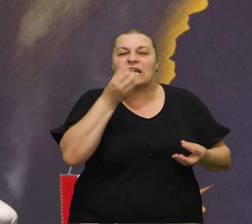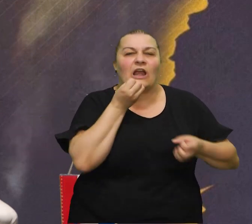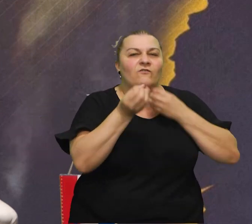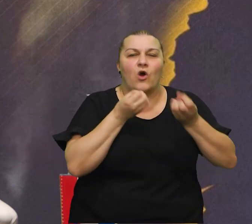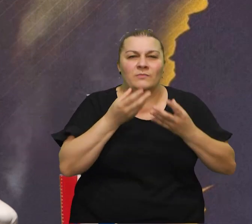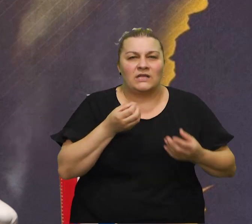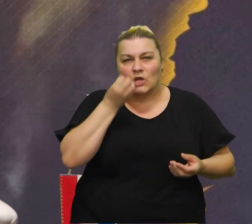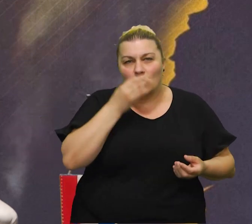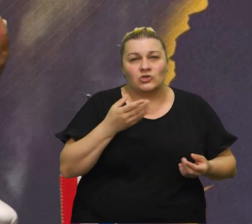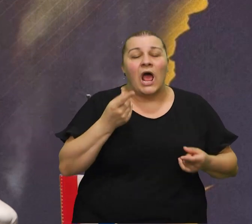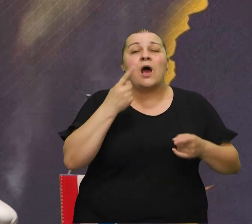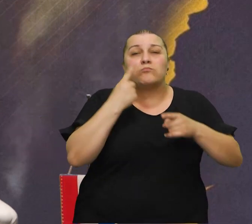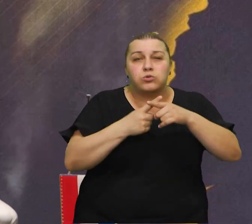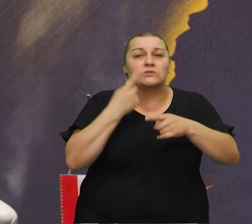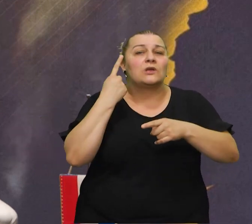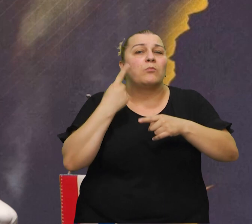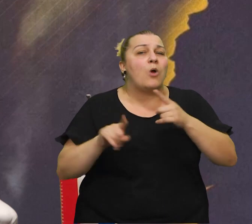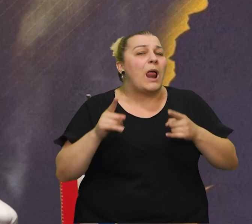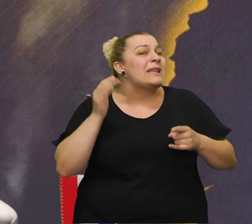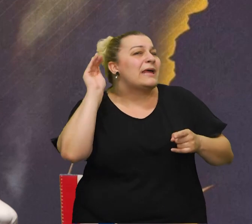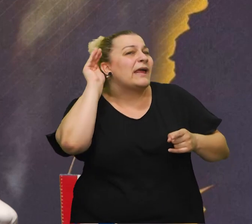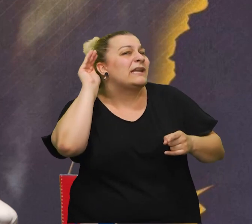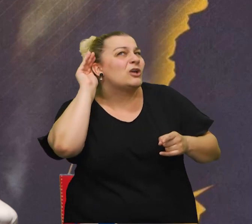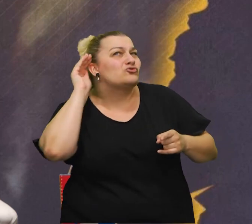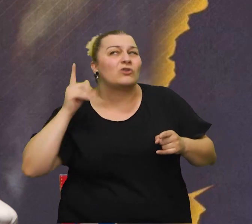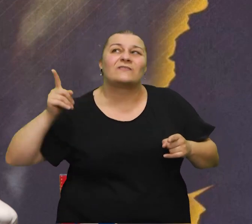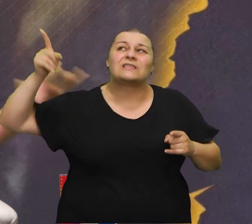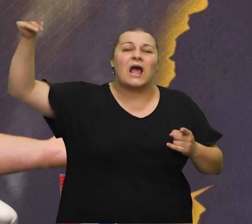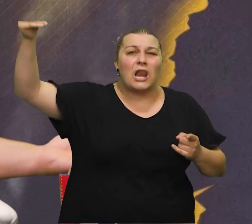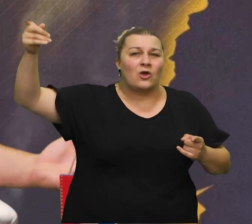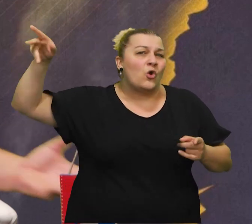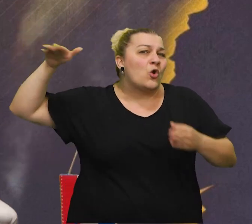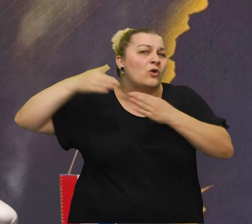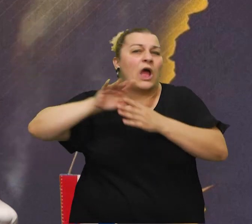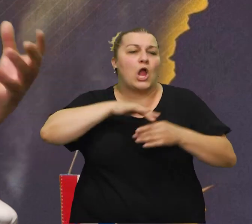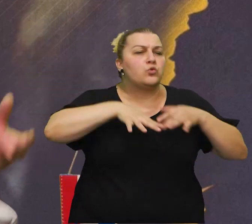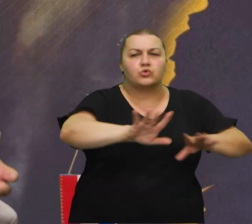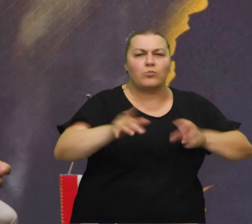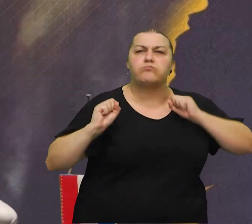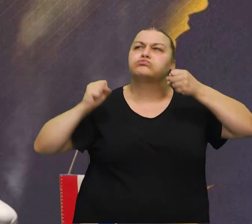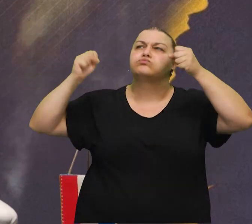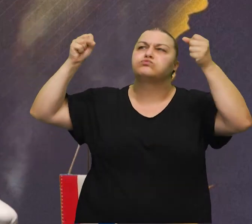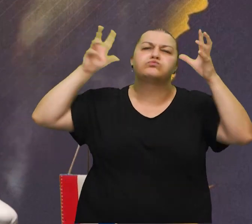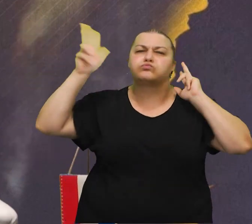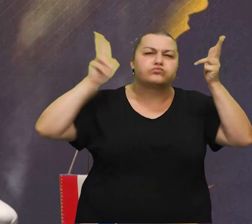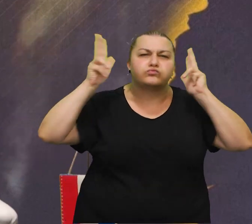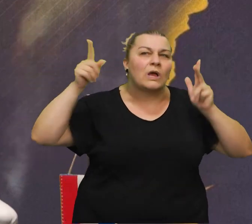informacije, to pole ne čuješ, kad ono počne govorio, govorio na nome čošku, to je odmah negodovanje, odmah